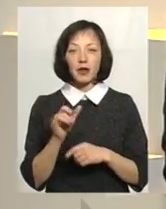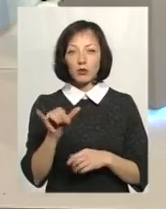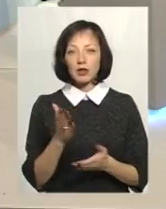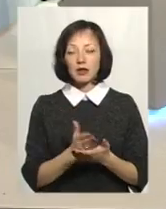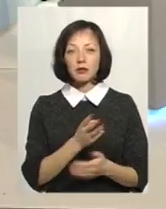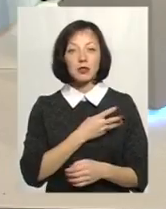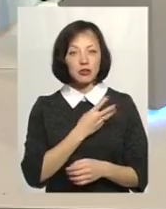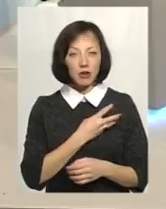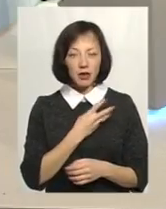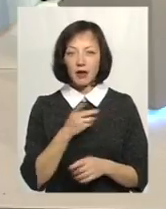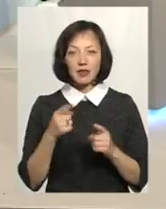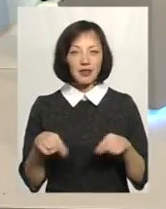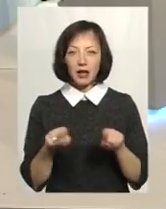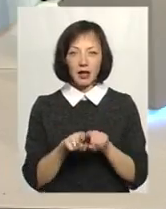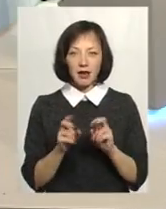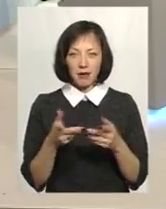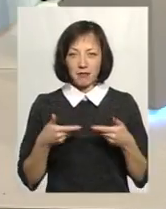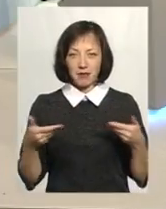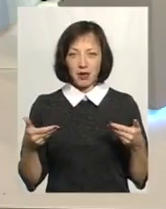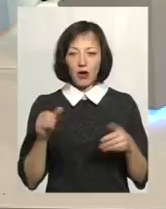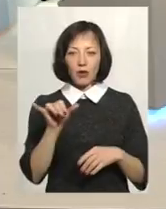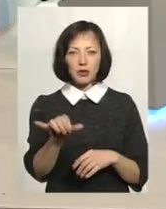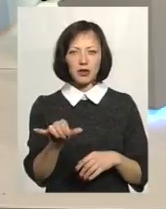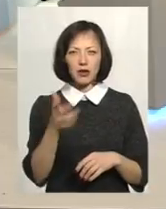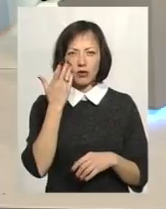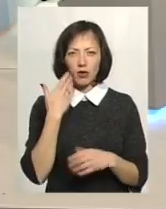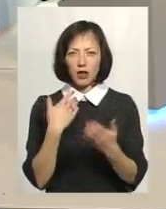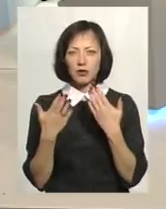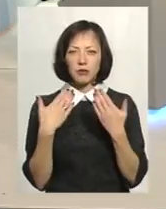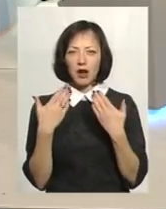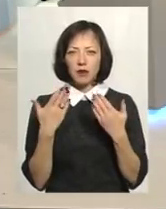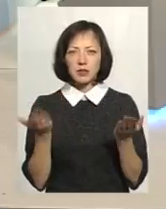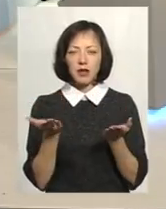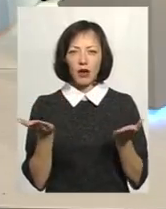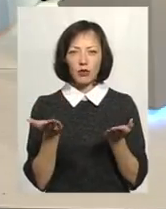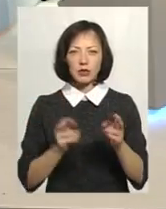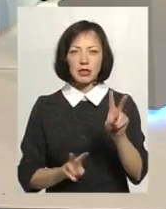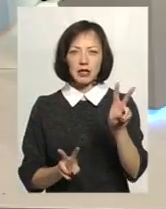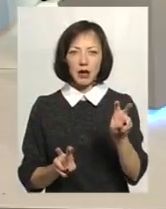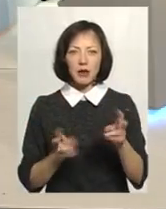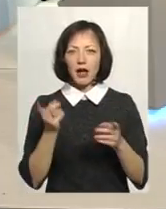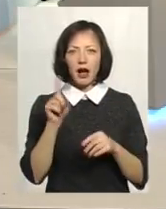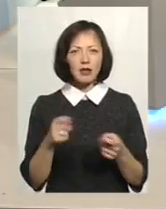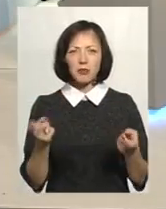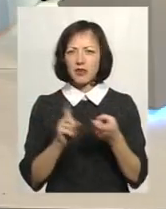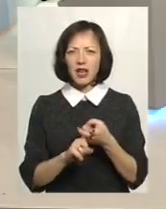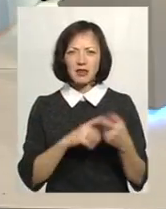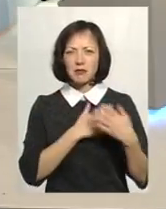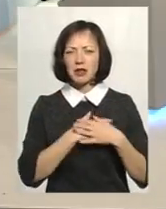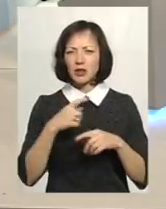бажання. Вони не такі, як ми. В них, коли з ними розмовляєш на якусь тему, яка навіть не пов'язана з